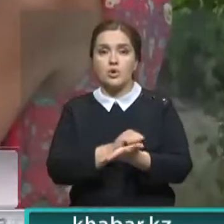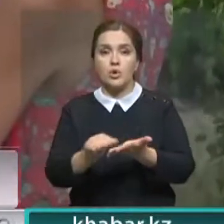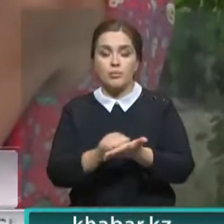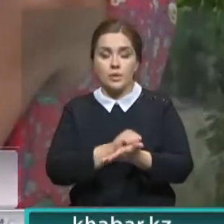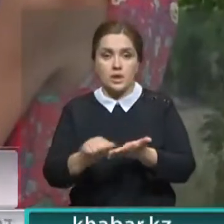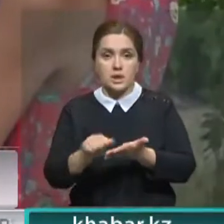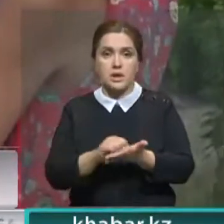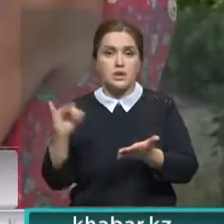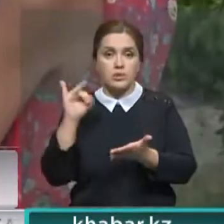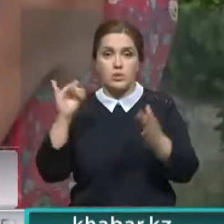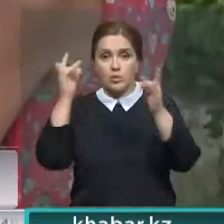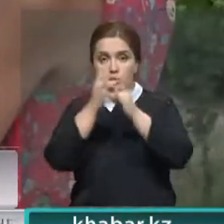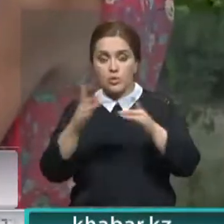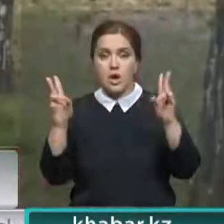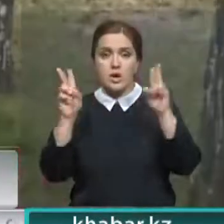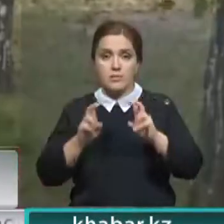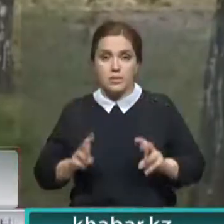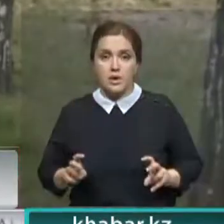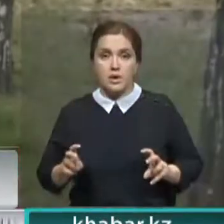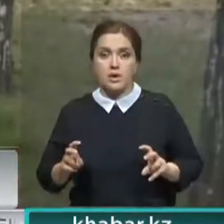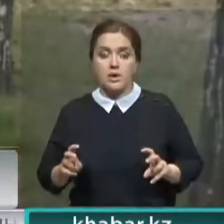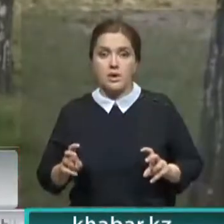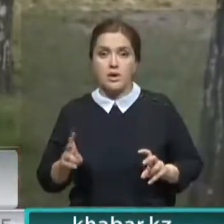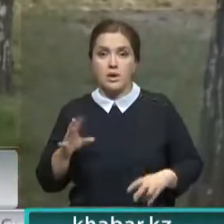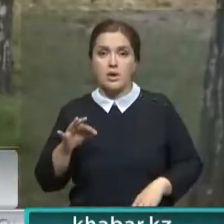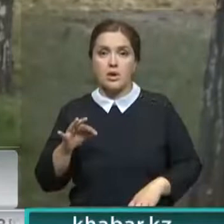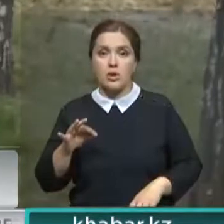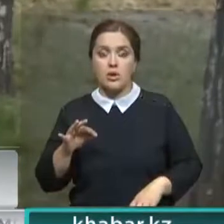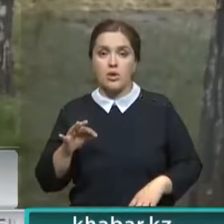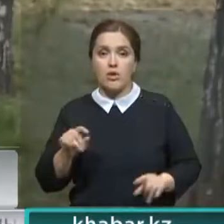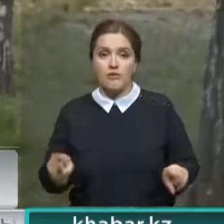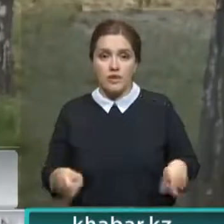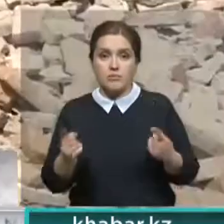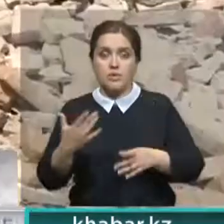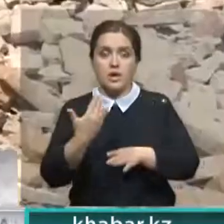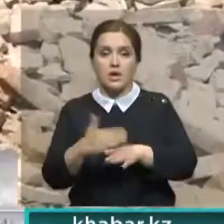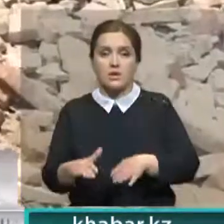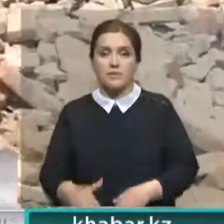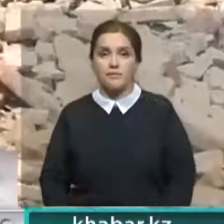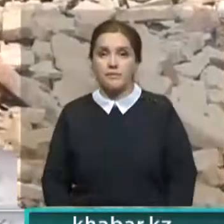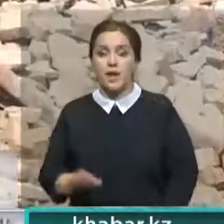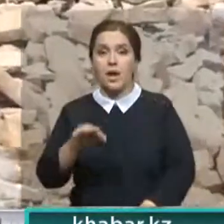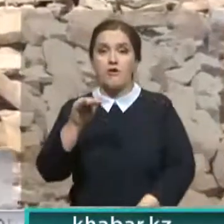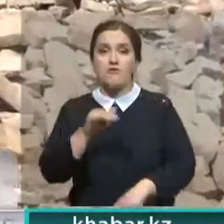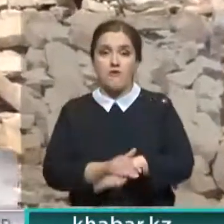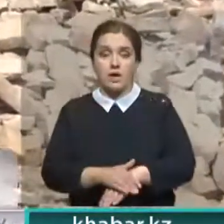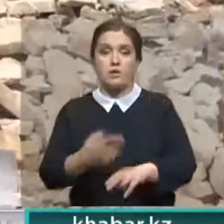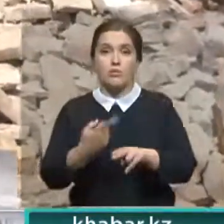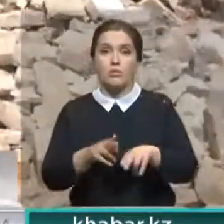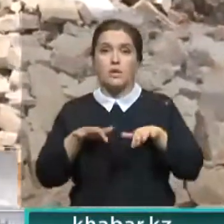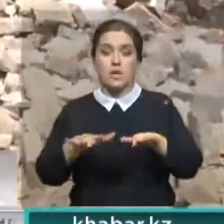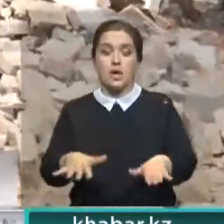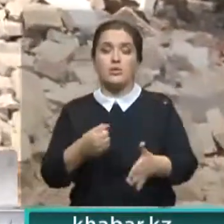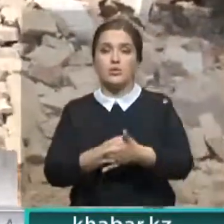проведению историко-культурной экспертизы. По вопросу восстановления здания будем отдельно рассматривать. По факту резонансного дела начато